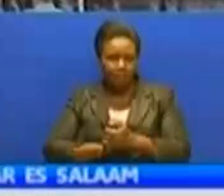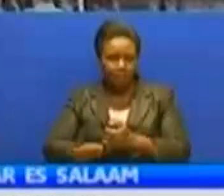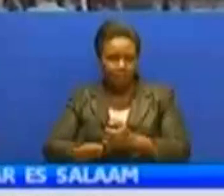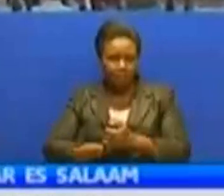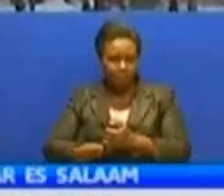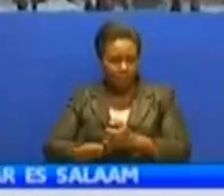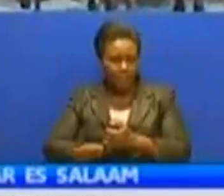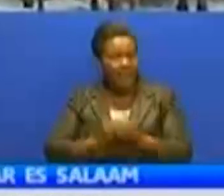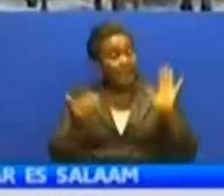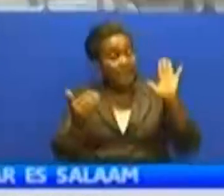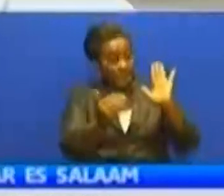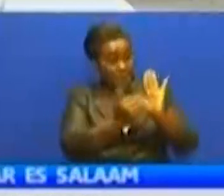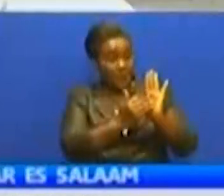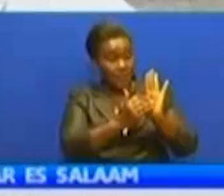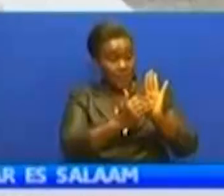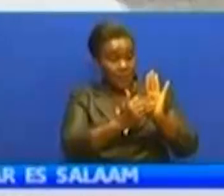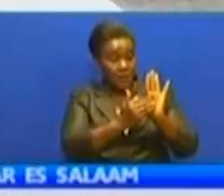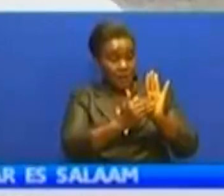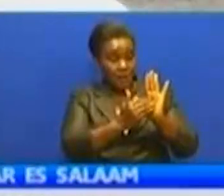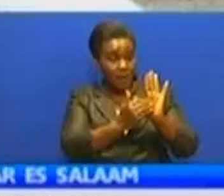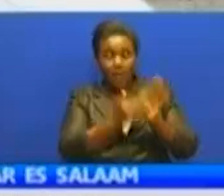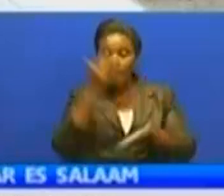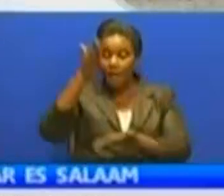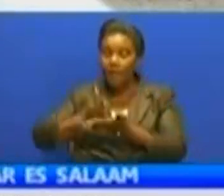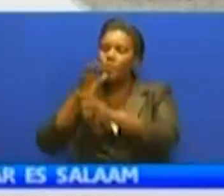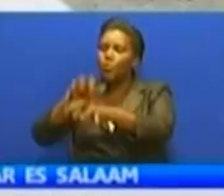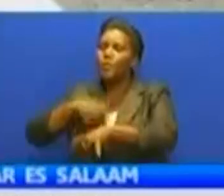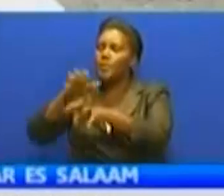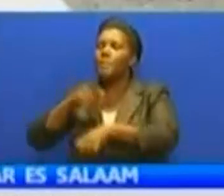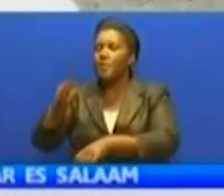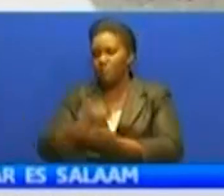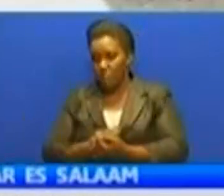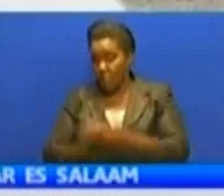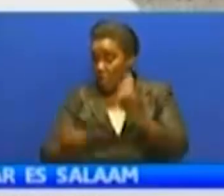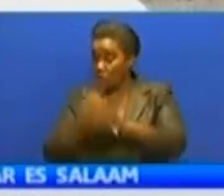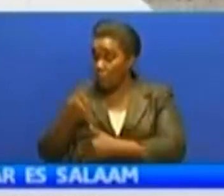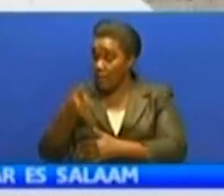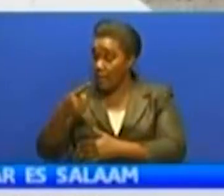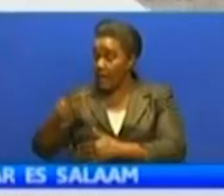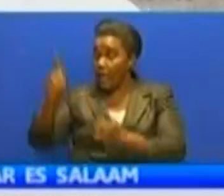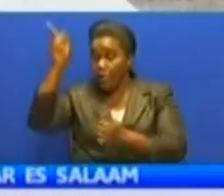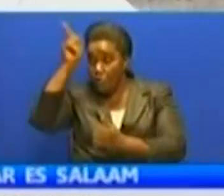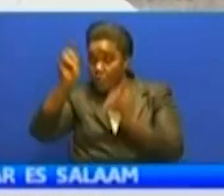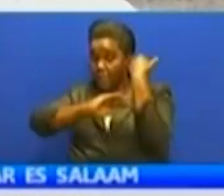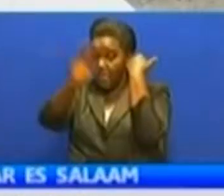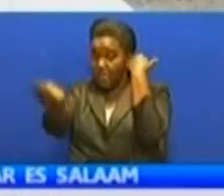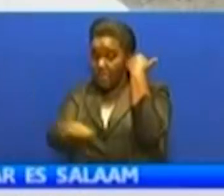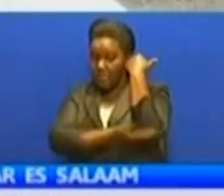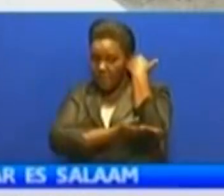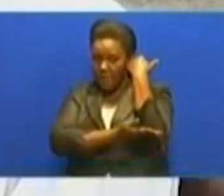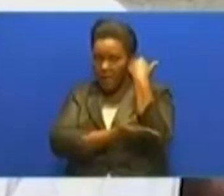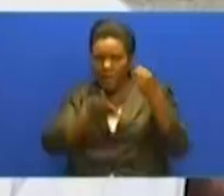machinjio hayo. Ipo, sheria ya haki za wanyama, mba wongombe wote u nyemimba kubwa